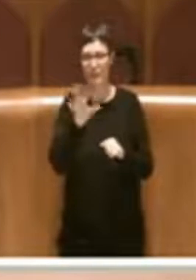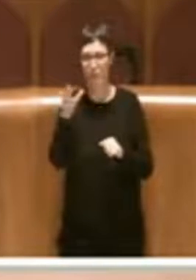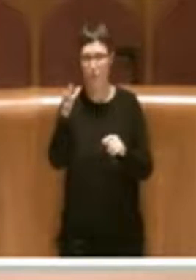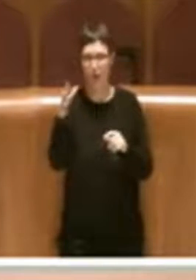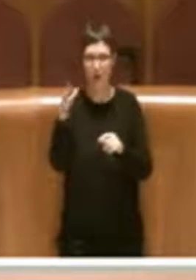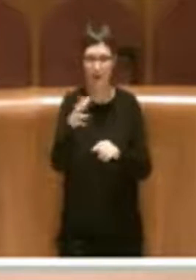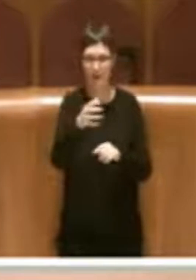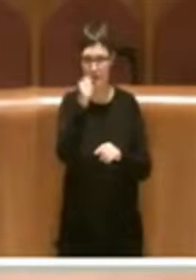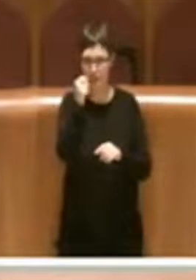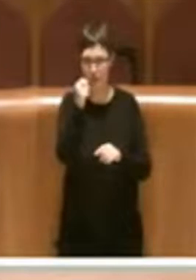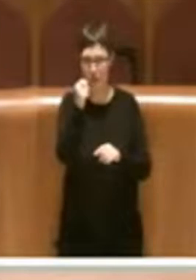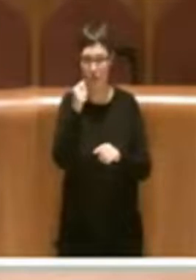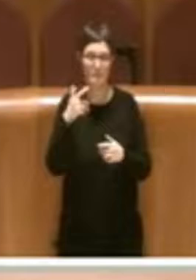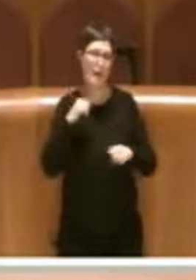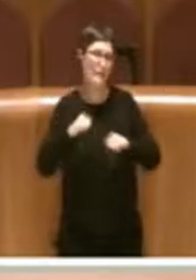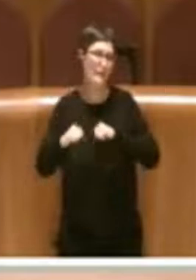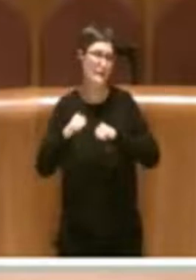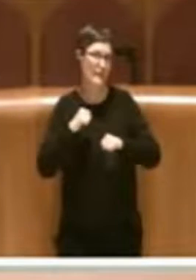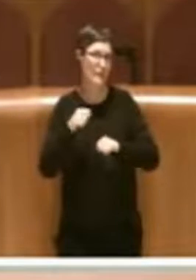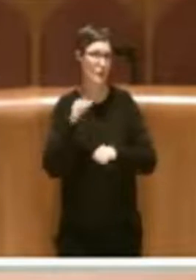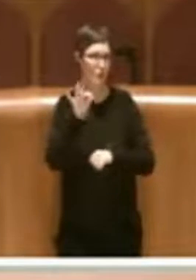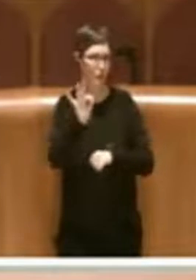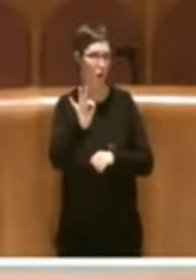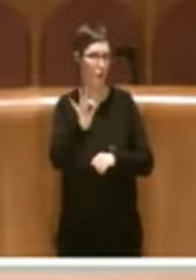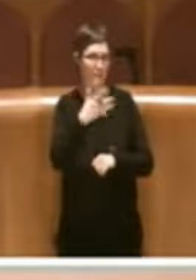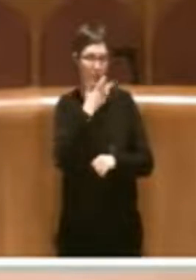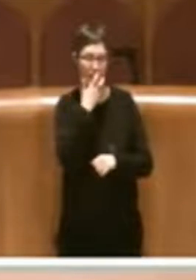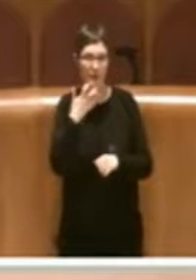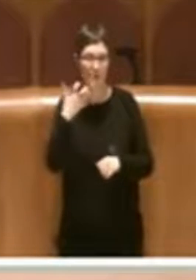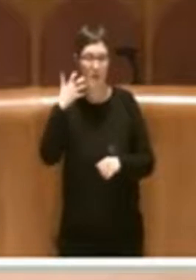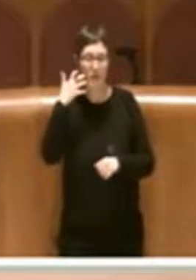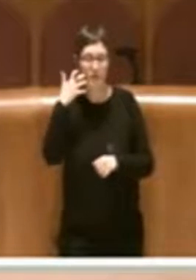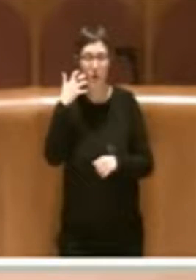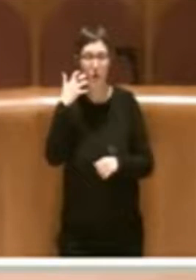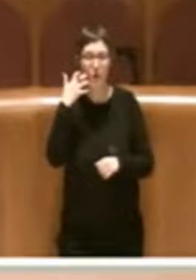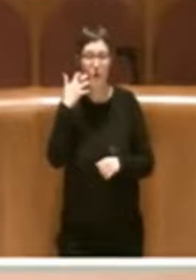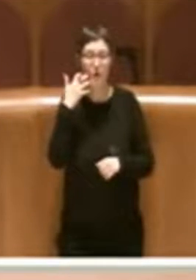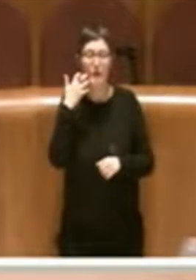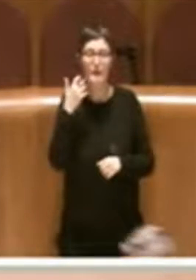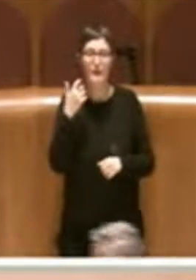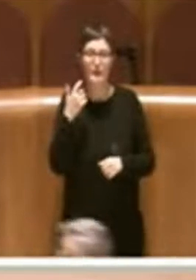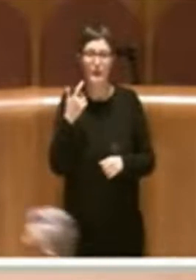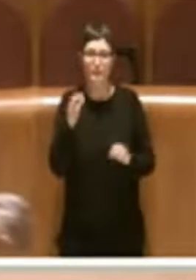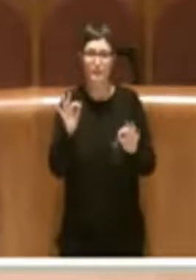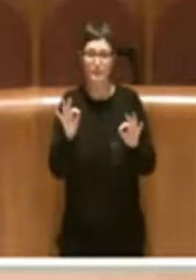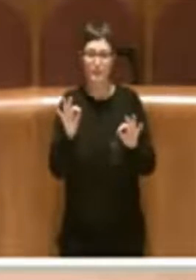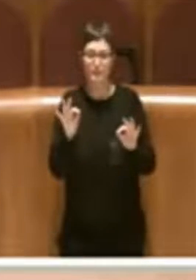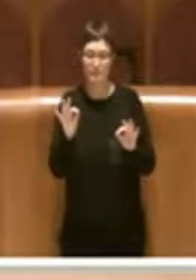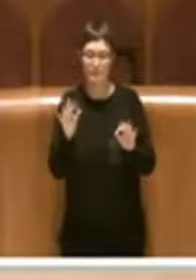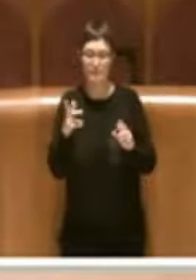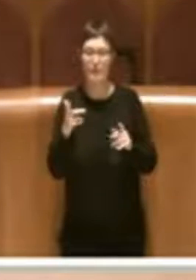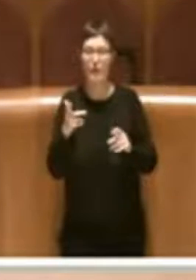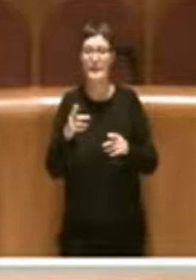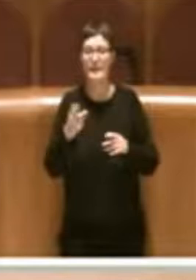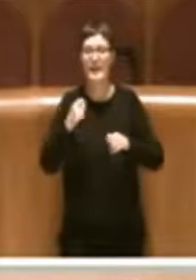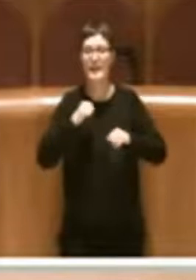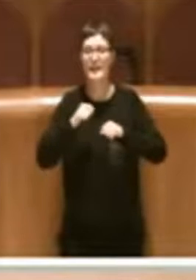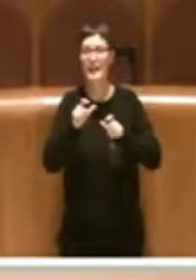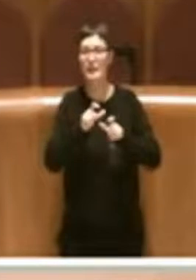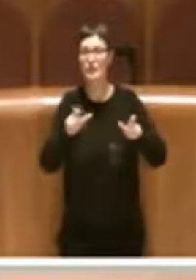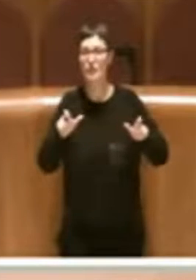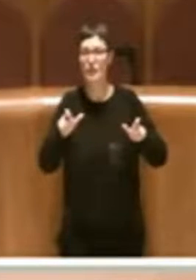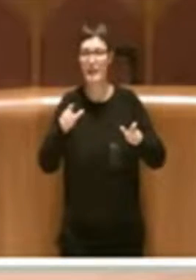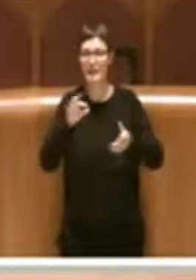un obiettivo dell'attuale amministrazione, ovvero quello di avere a disposizione da parte dei dirigenti scolastici il